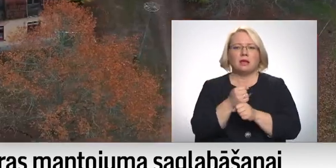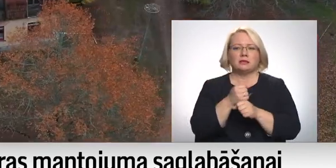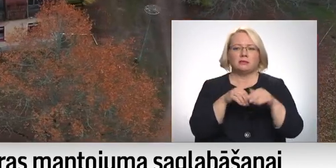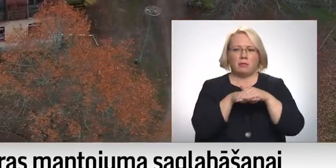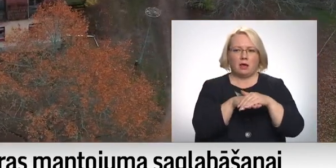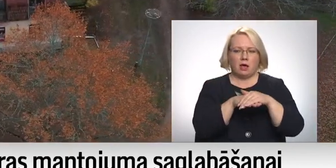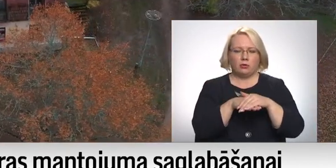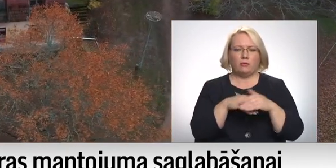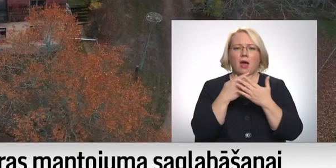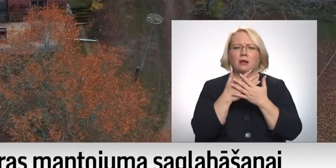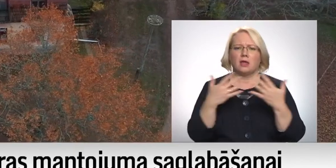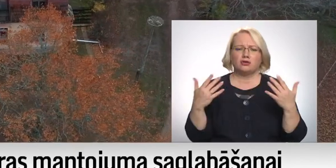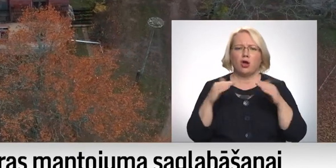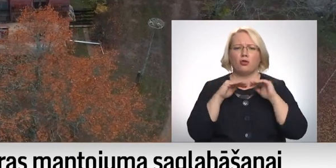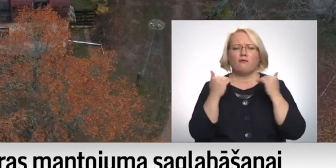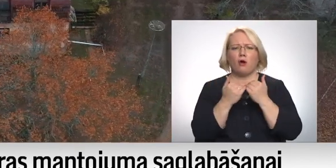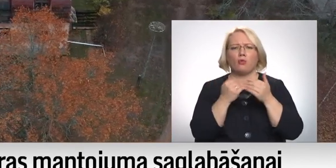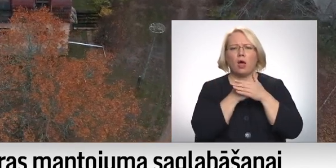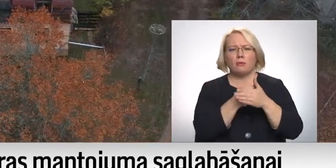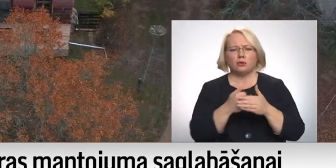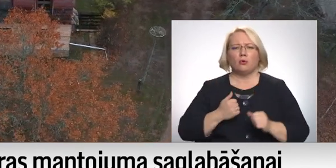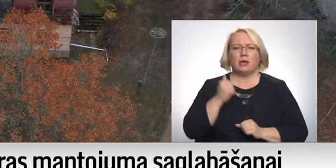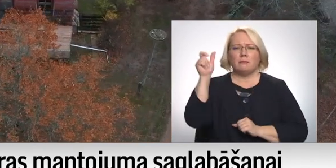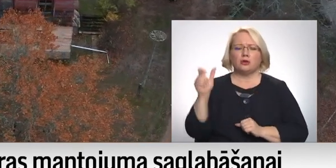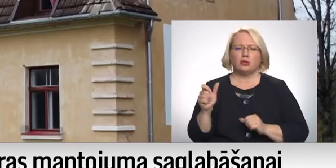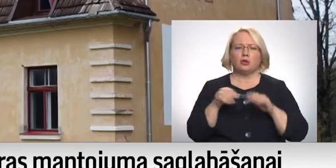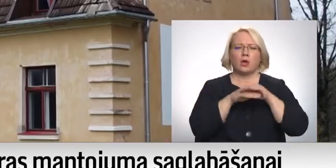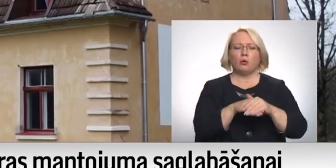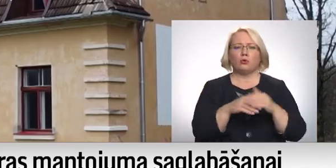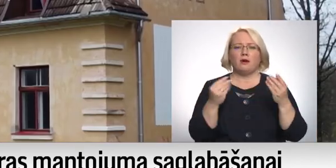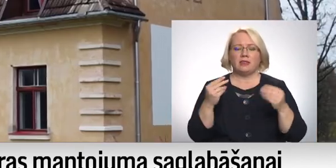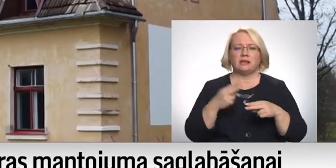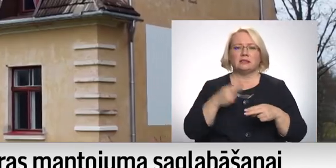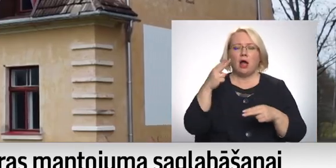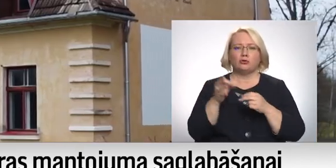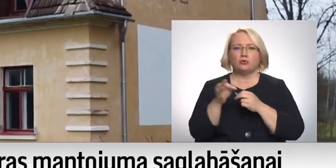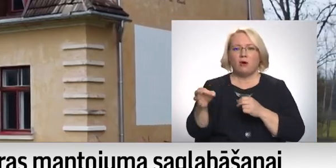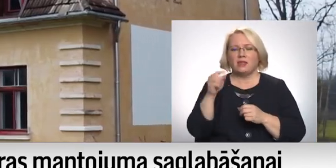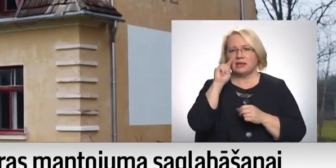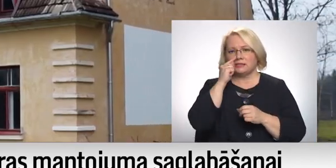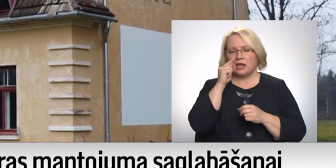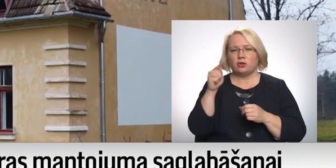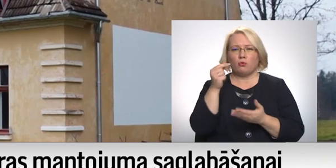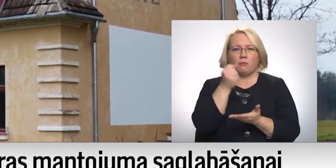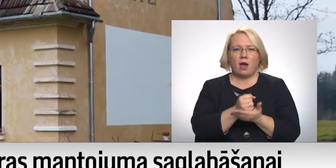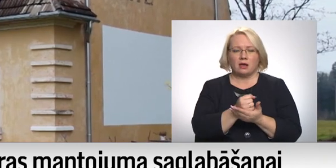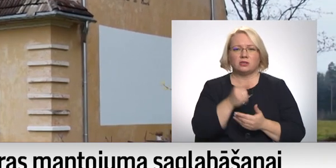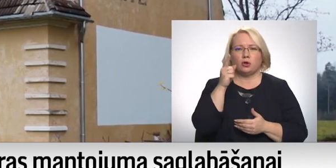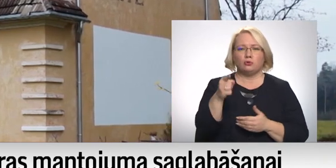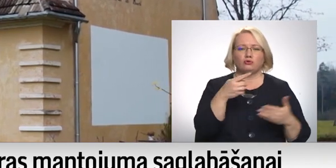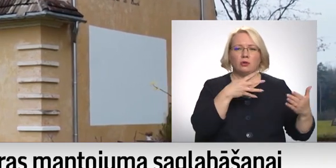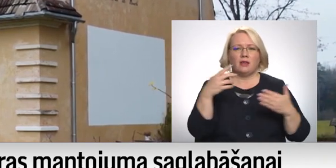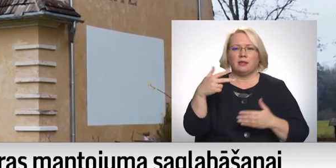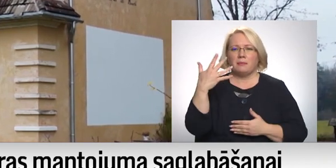Ar dažādu fondu atbalstu nīpašnieku ieguldīto finansējumu, saldas novada zirņu pagastā esošā 1935.